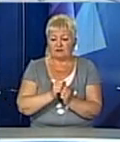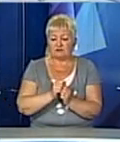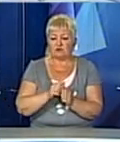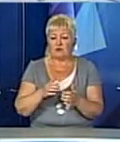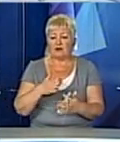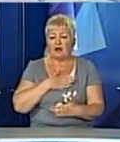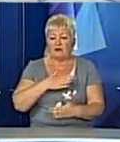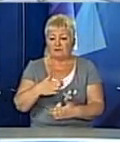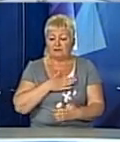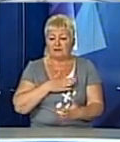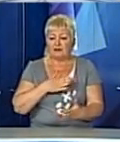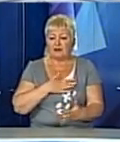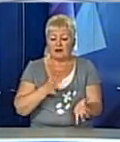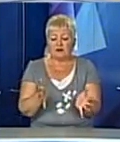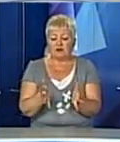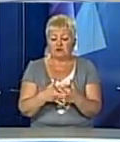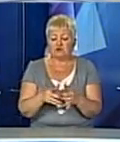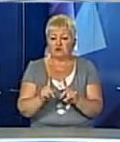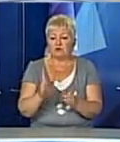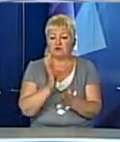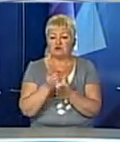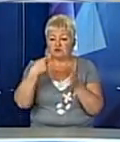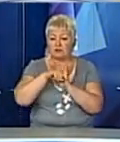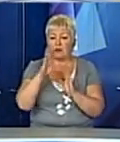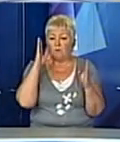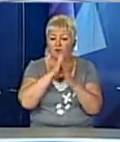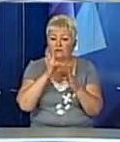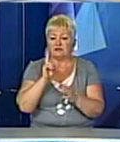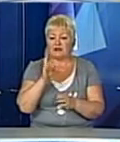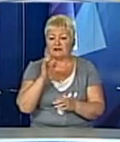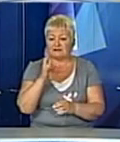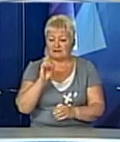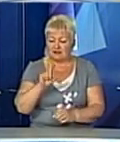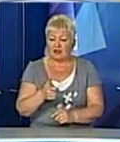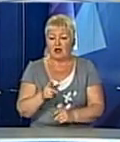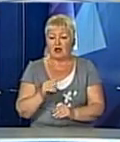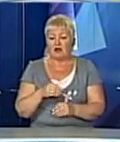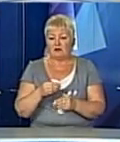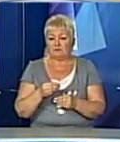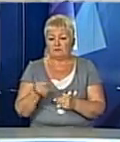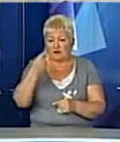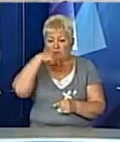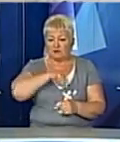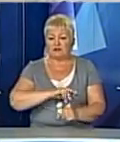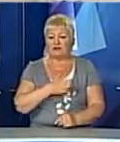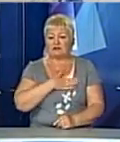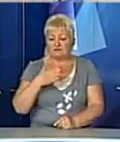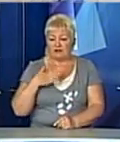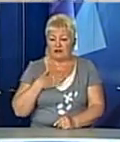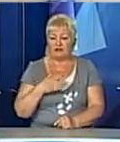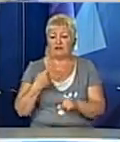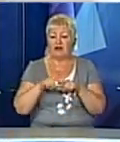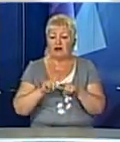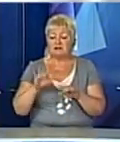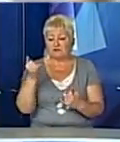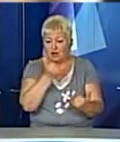суміш, яка складається з повітря і кисню, подається в легені дитини. А це вже ургентна